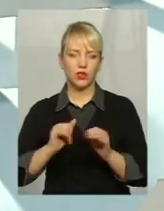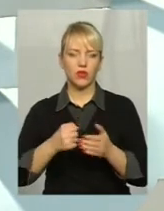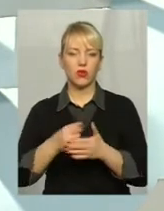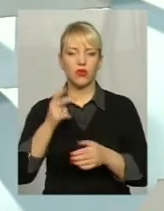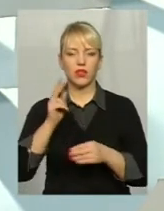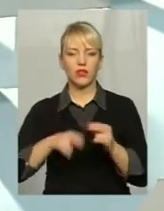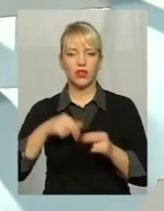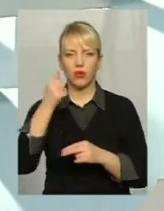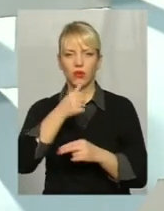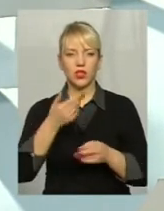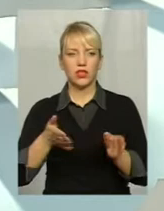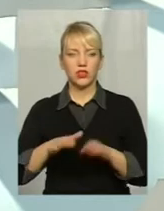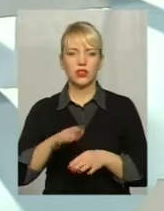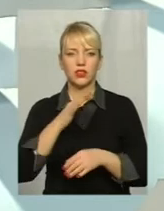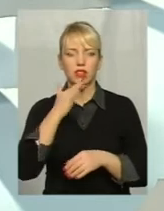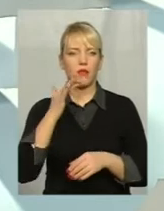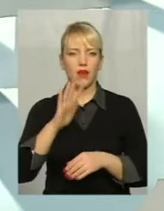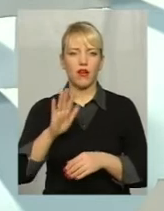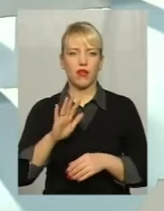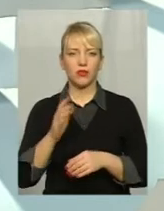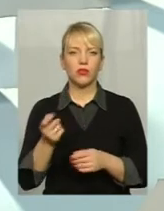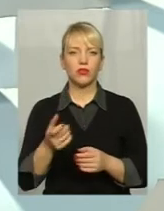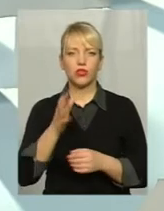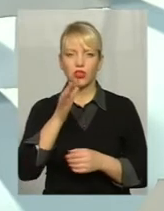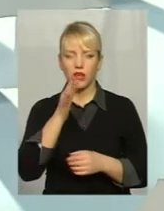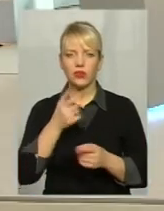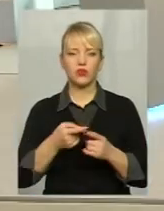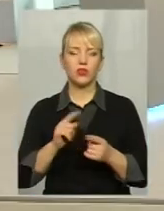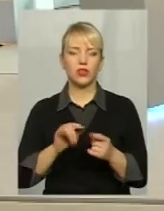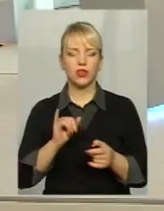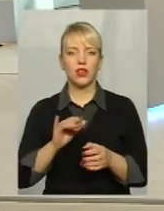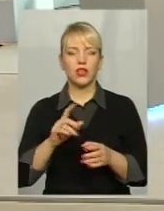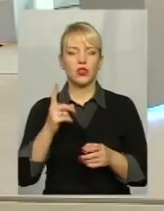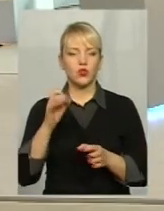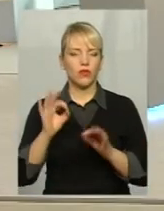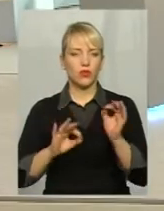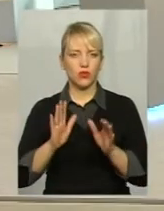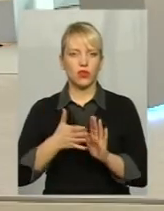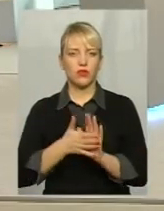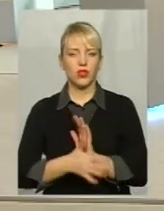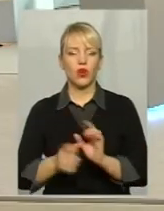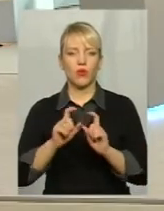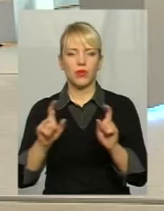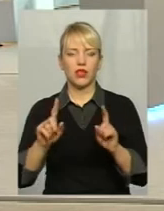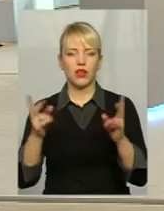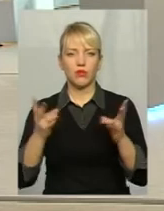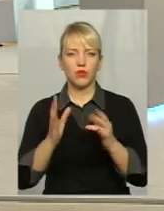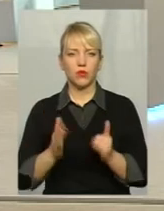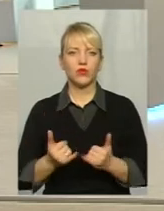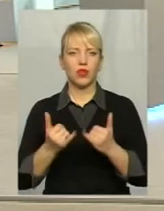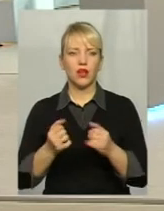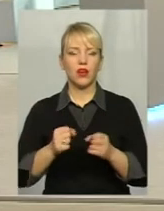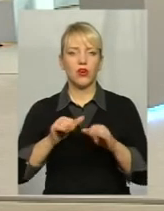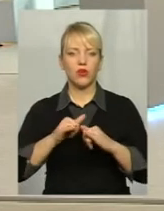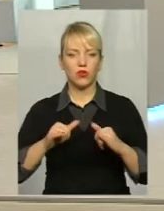небагато часу, ми їх освоїмо 100% Об'єкти, які сьогодні в країні необхідні були для розвитку інфраструктури об'єдної